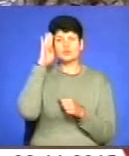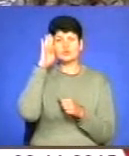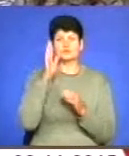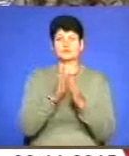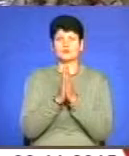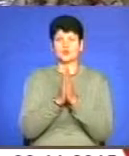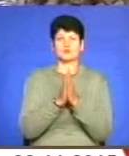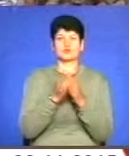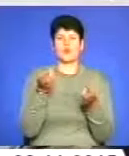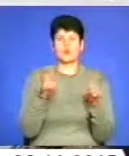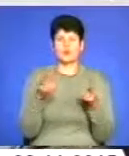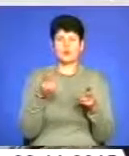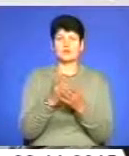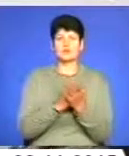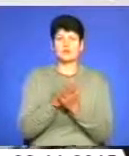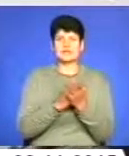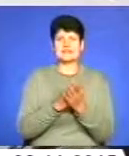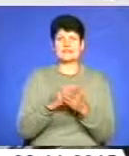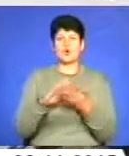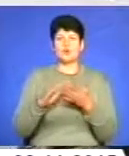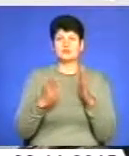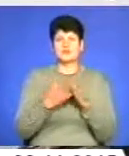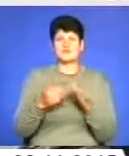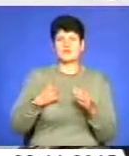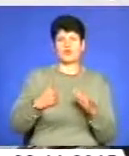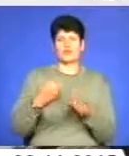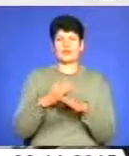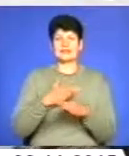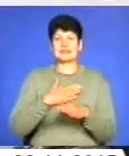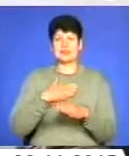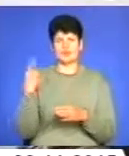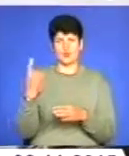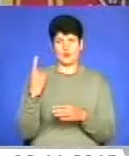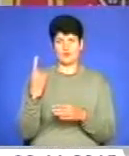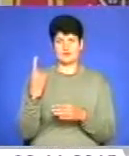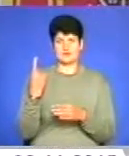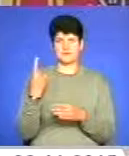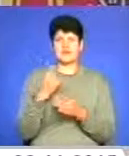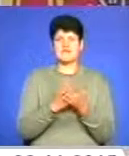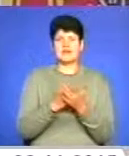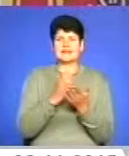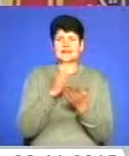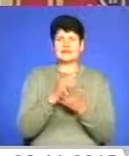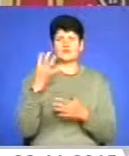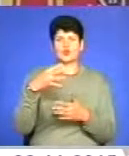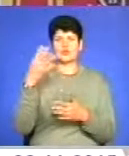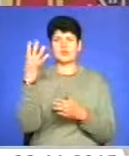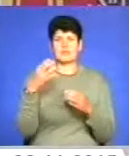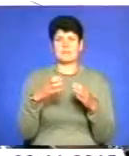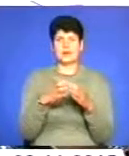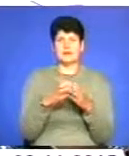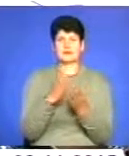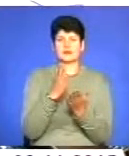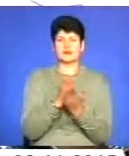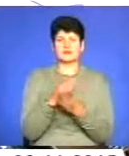зголошуватися проходити службу за контрактом у військових частинах нашої області. Вакансії є у 44-й бригаді, яка